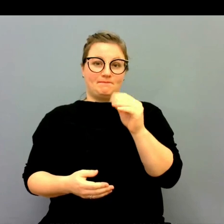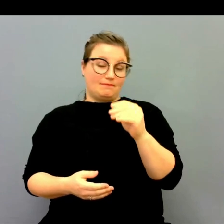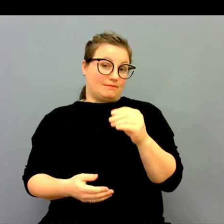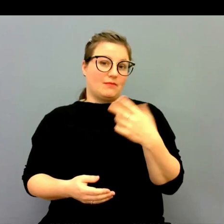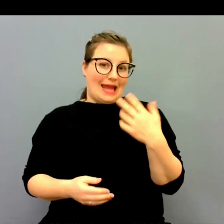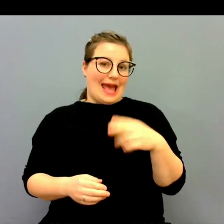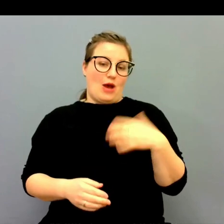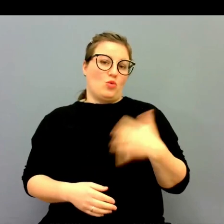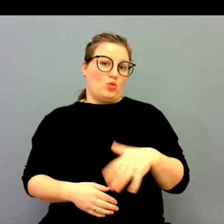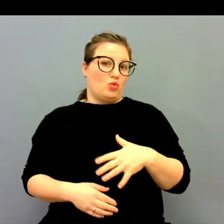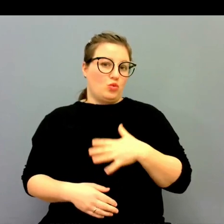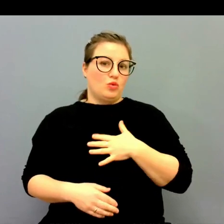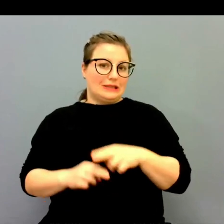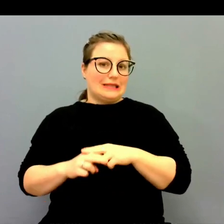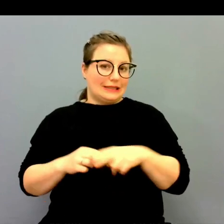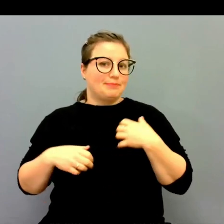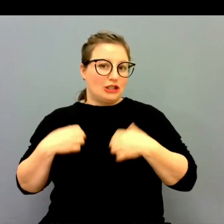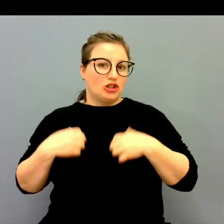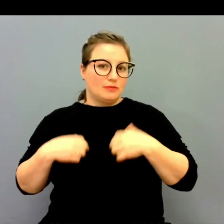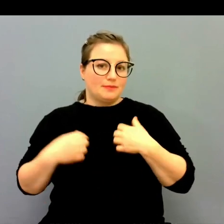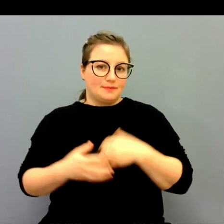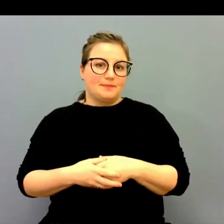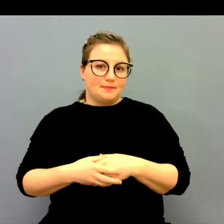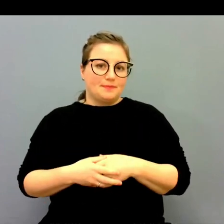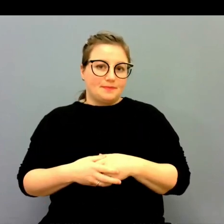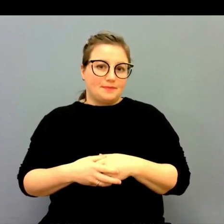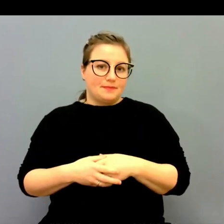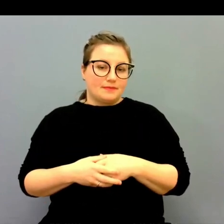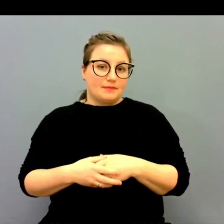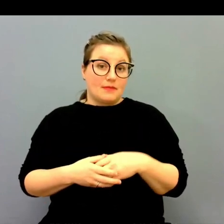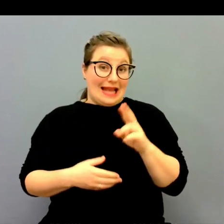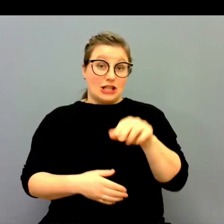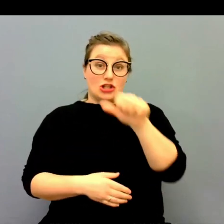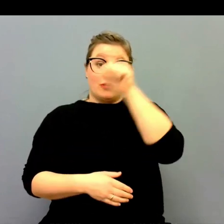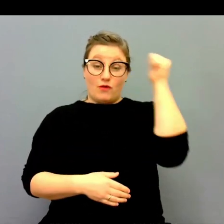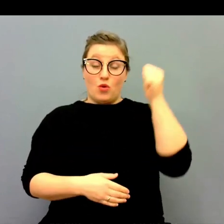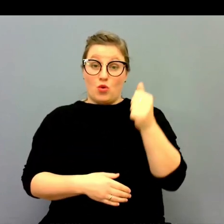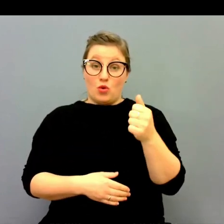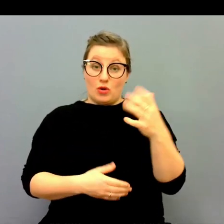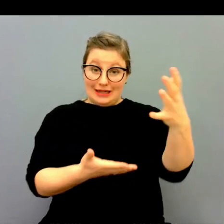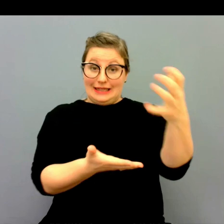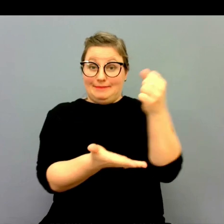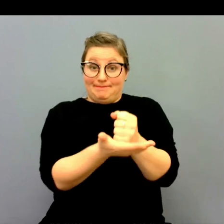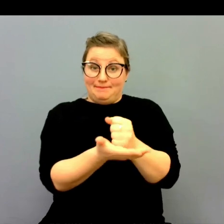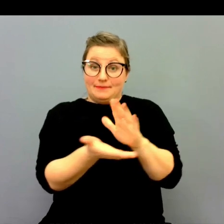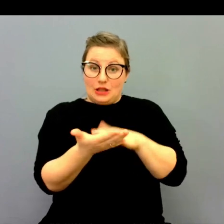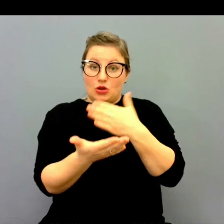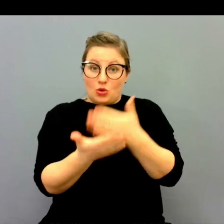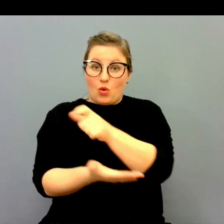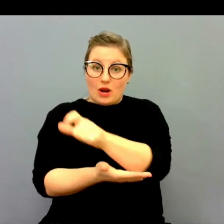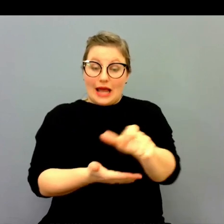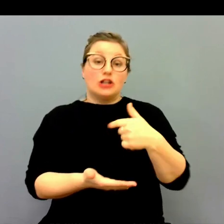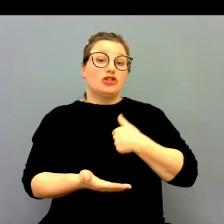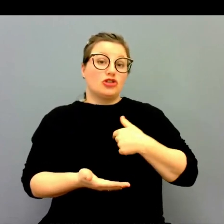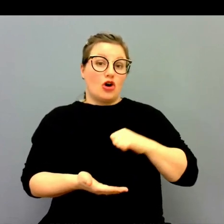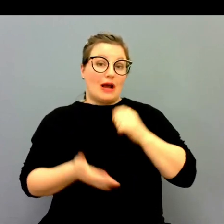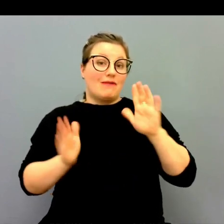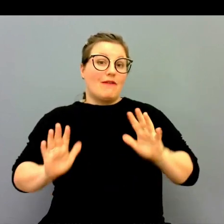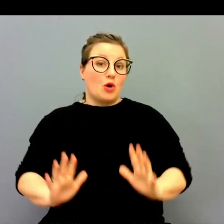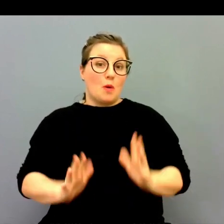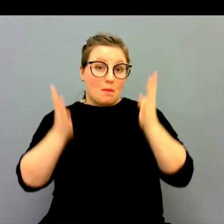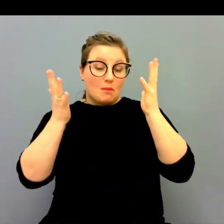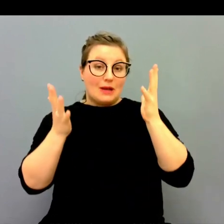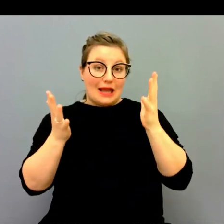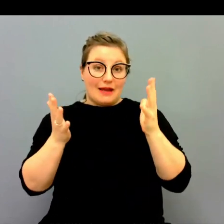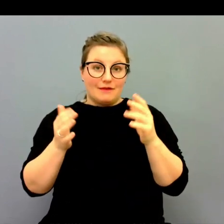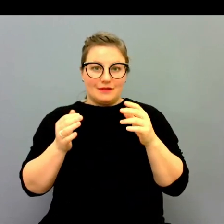Nej, men det är ju bekymrande tycker jag. Att det är svårt att få tag i tolkar. Och det här har jag ju upplevt också